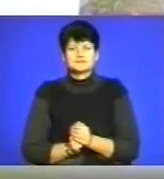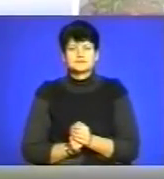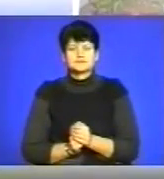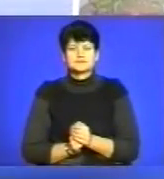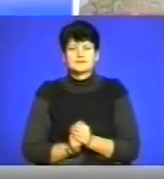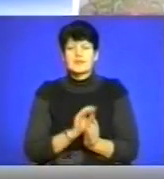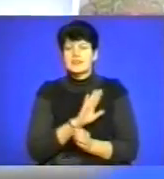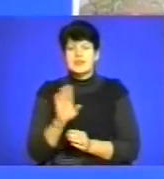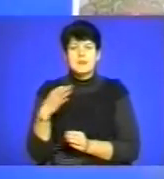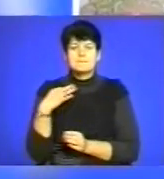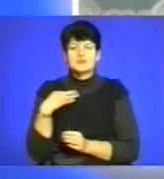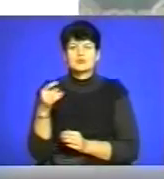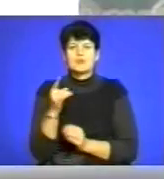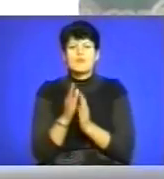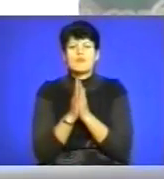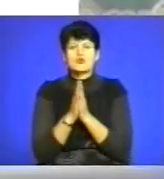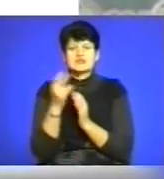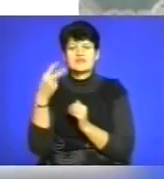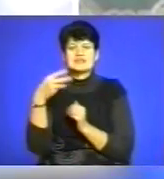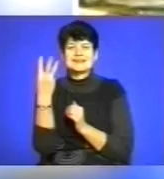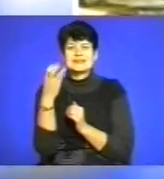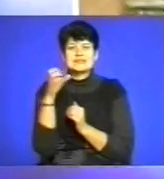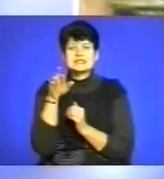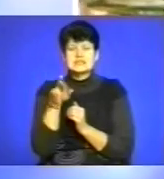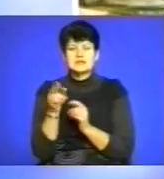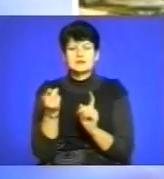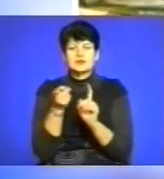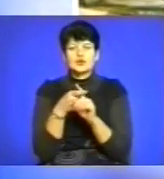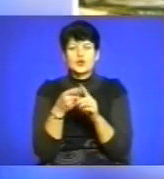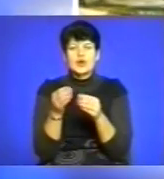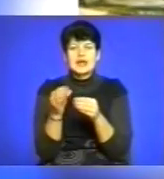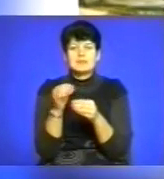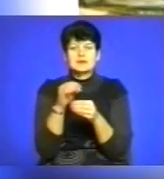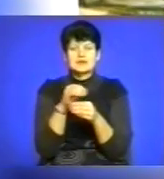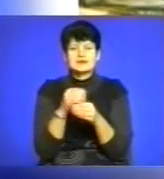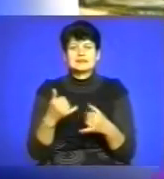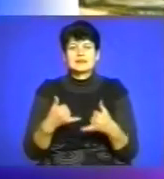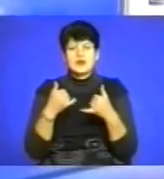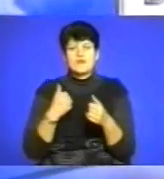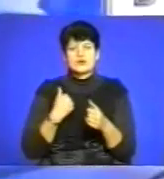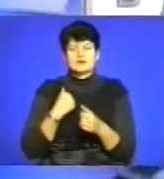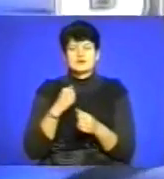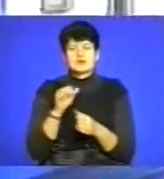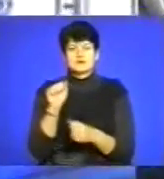Небайдужі тернополян просять 23 січня долучитися до ліплення варенників для воїнів на передовій.